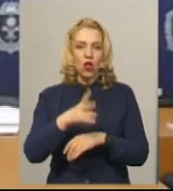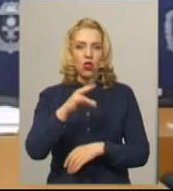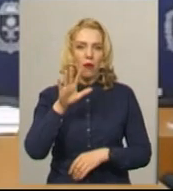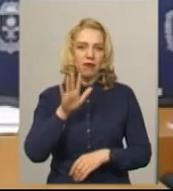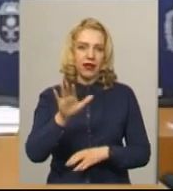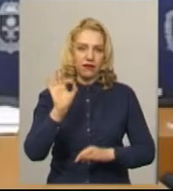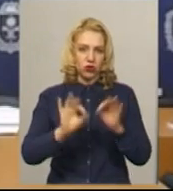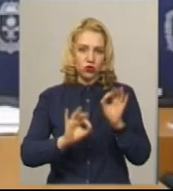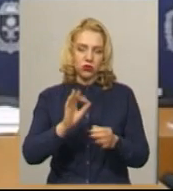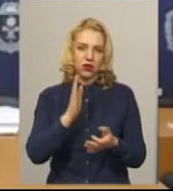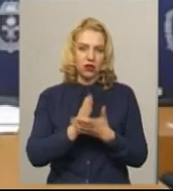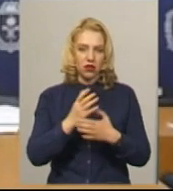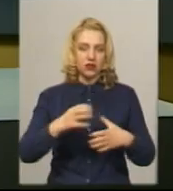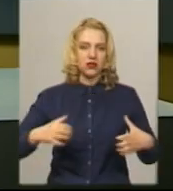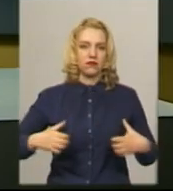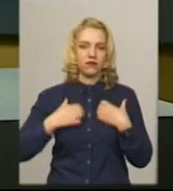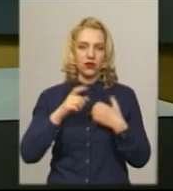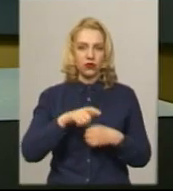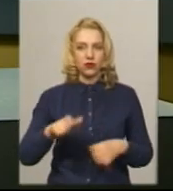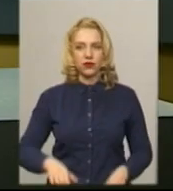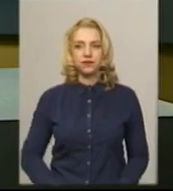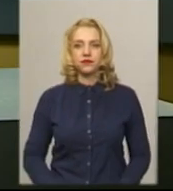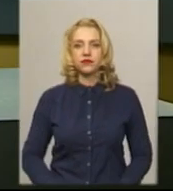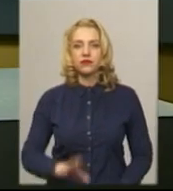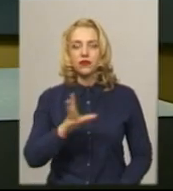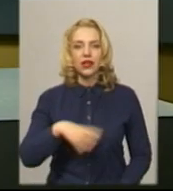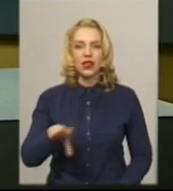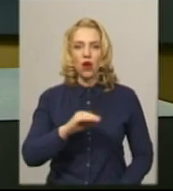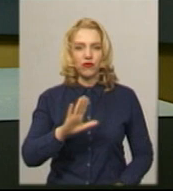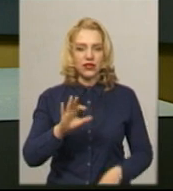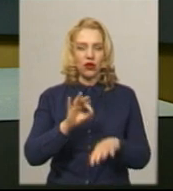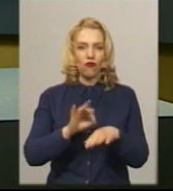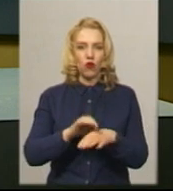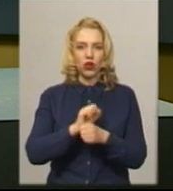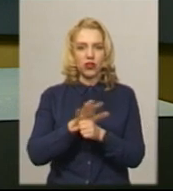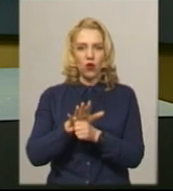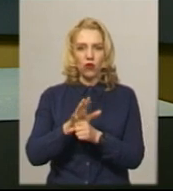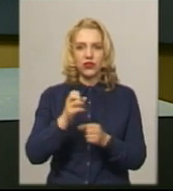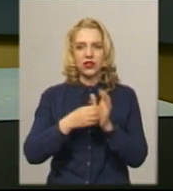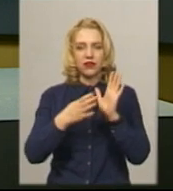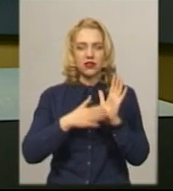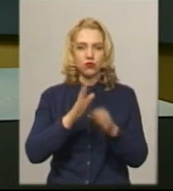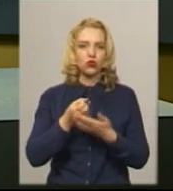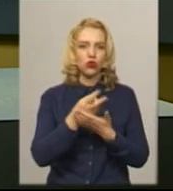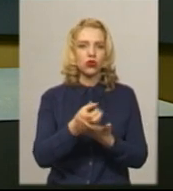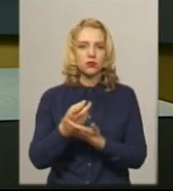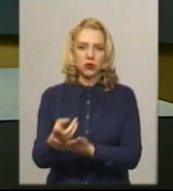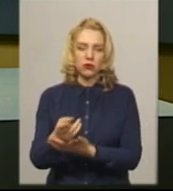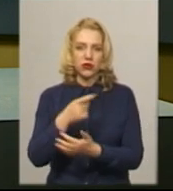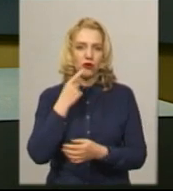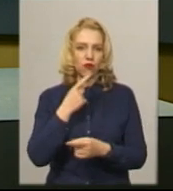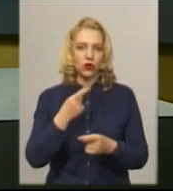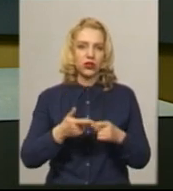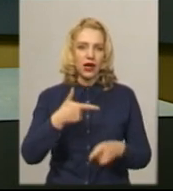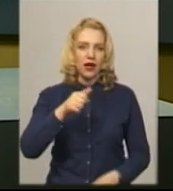в них є певне острах. Не усіх хворих на COVID-19 госпіталізовуватимуть, додає Дмитро Габінет.